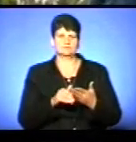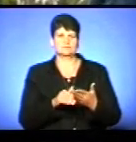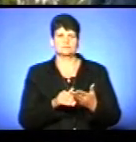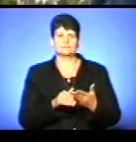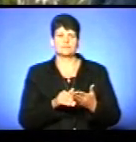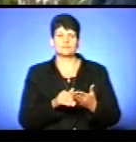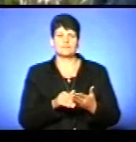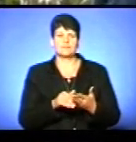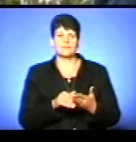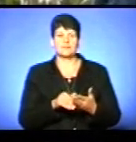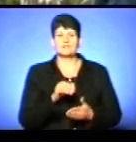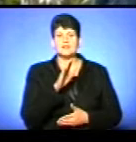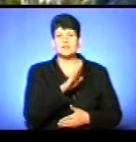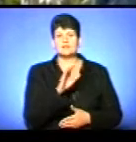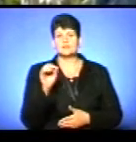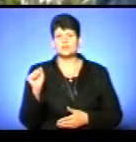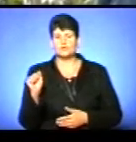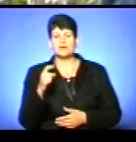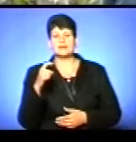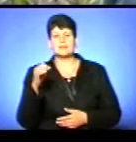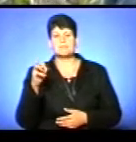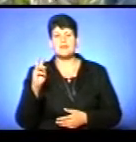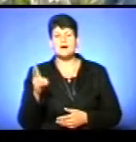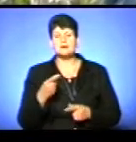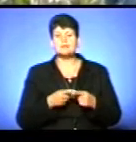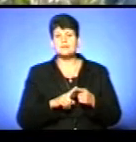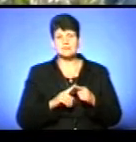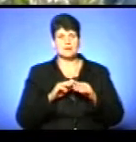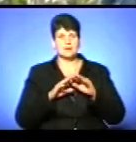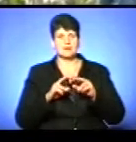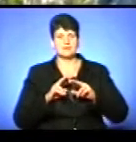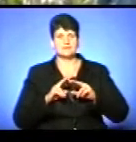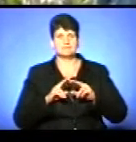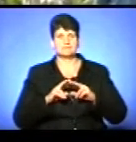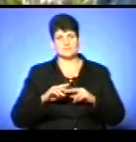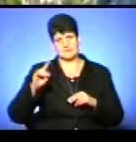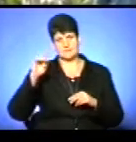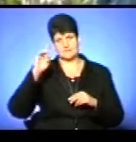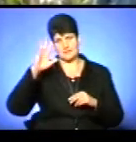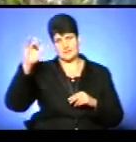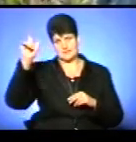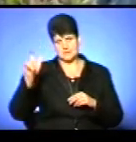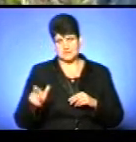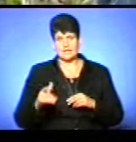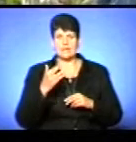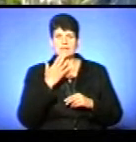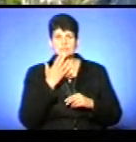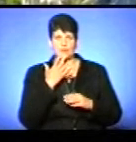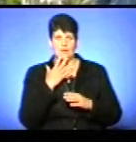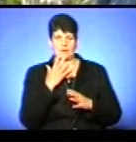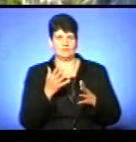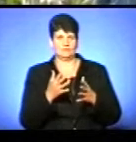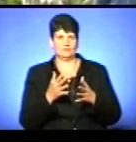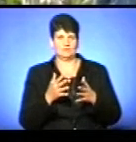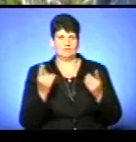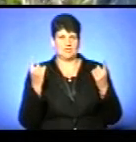Беззаперечно В'ячеслав Антонович Хім'як, це зірка національного масштабу, тому що його знає вся Україна, і не тільки